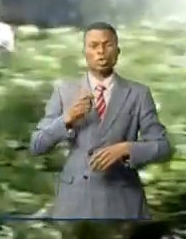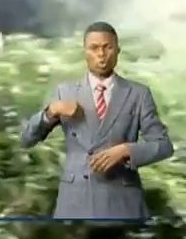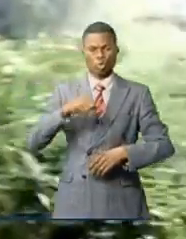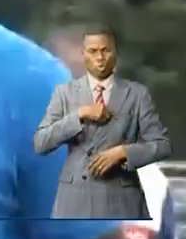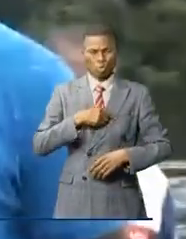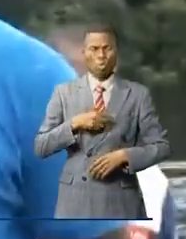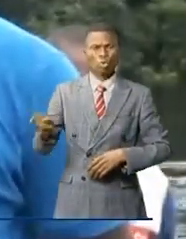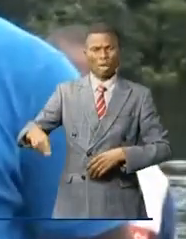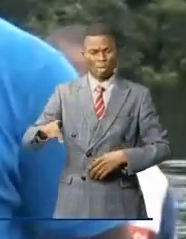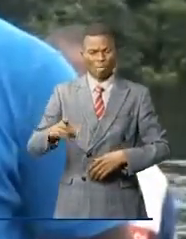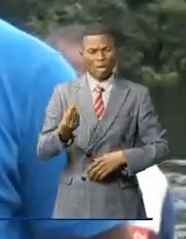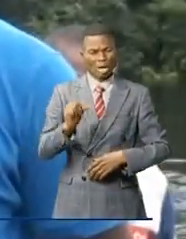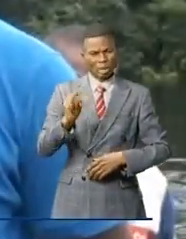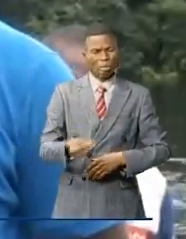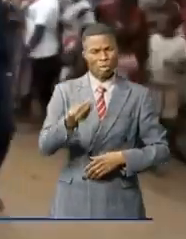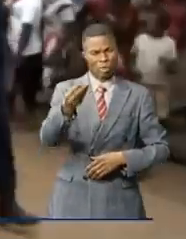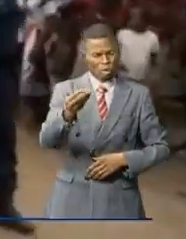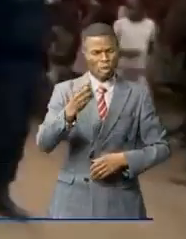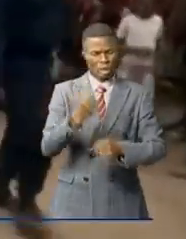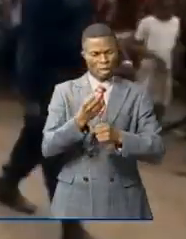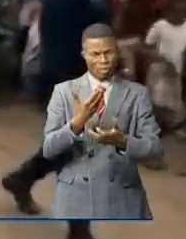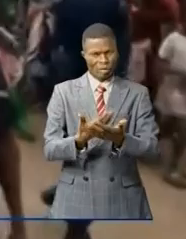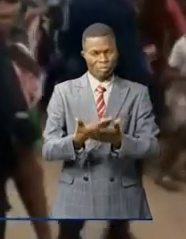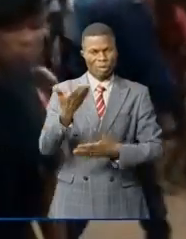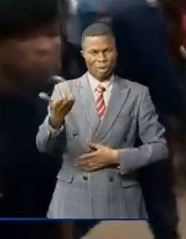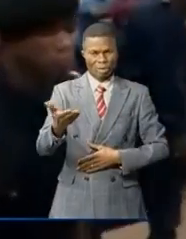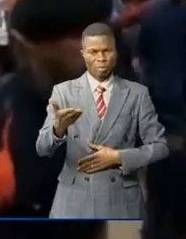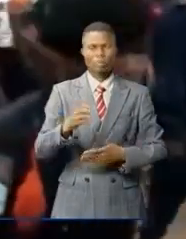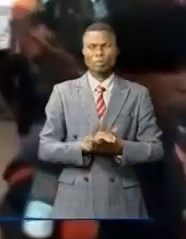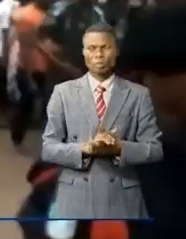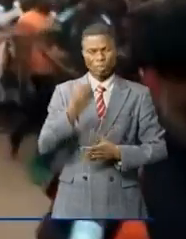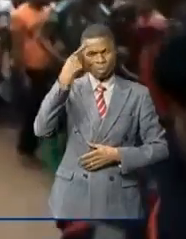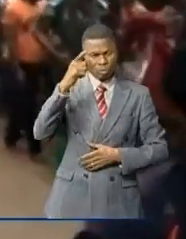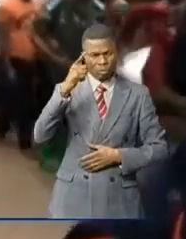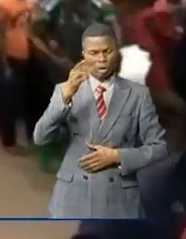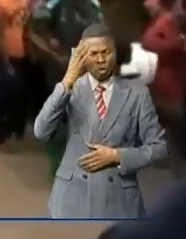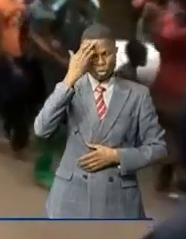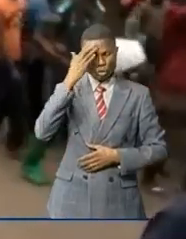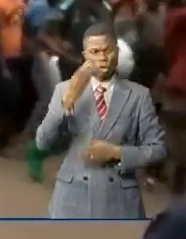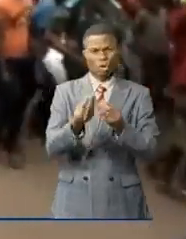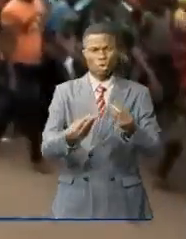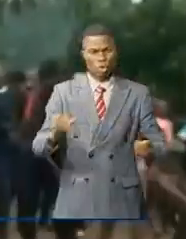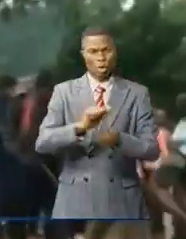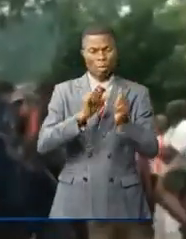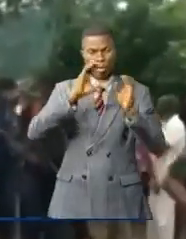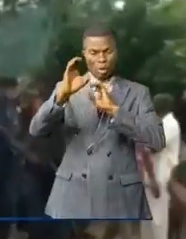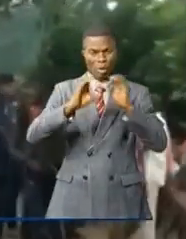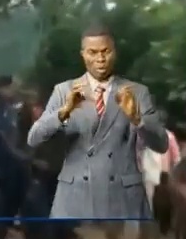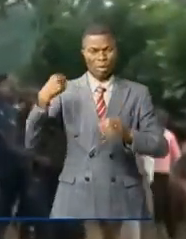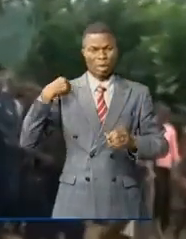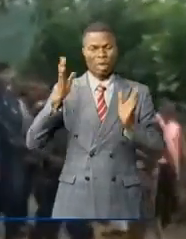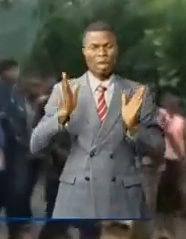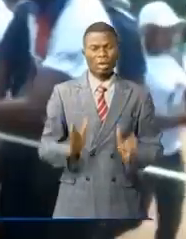le moyen que nous avons pour que cela soit fait. Notez par ailleurs que, pour pallier au problème de communication, le